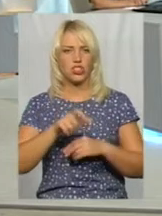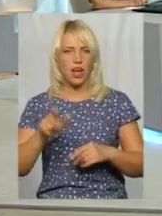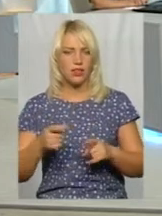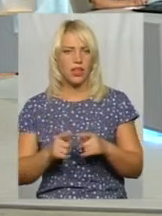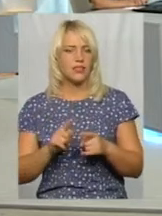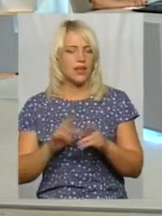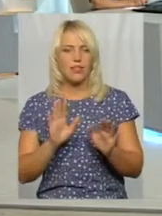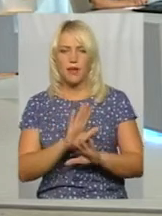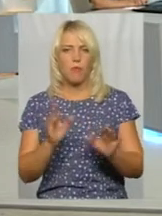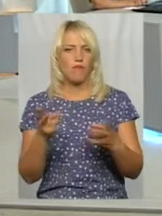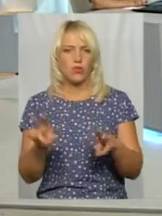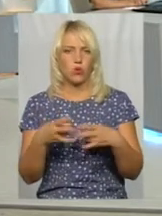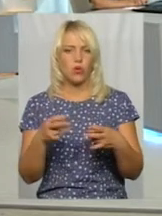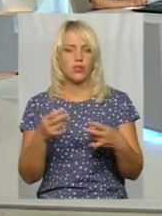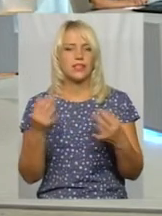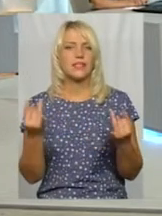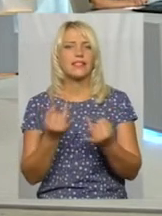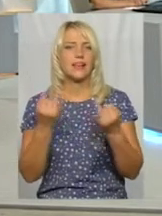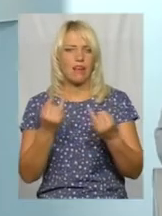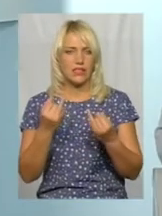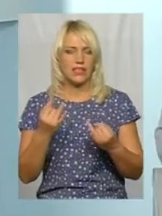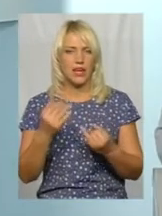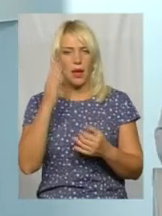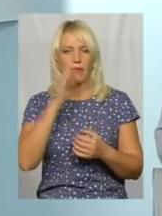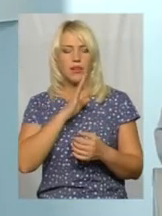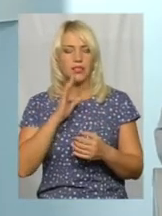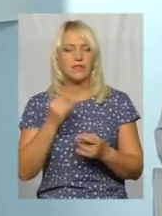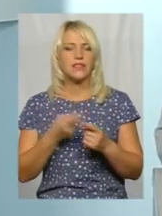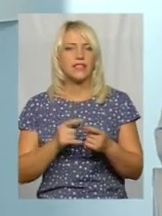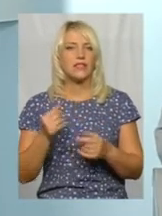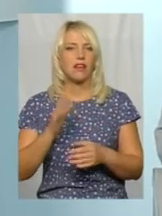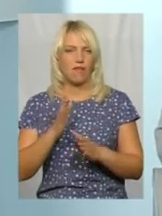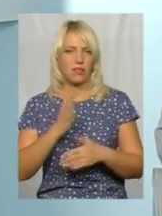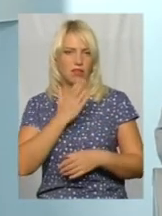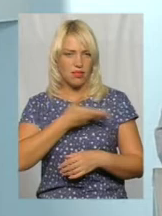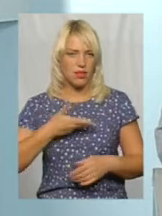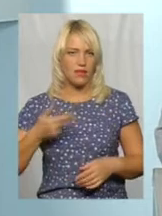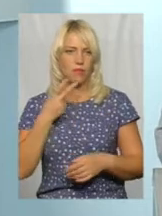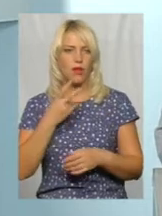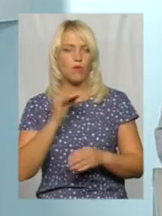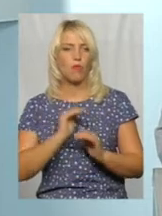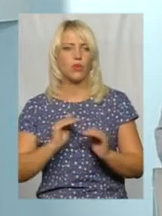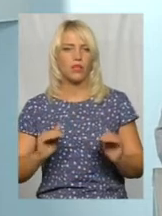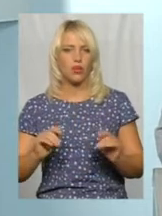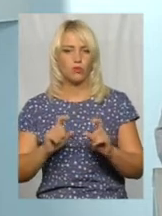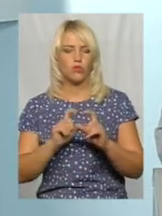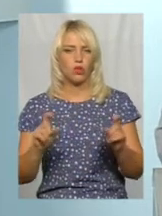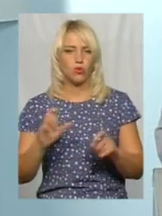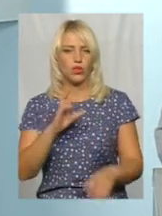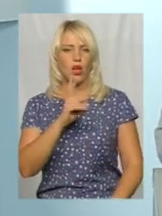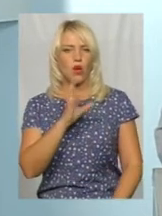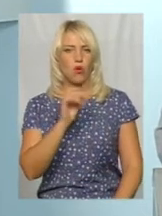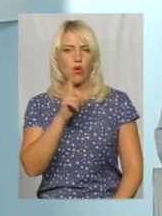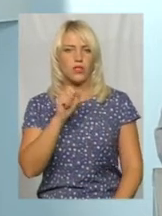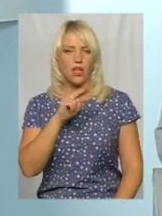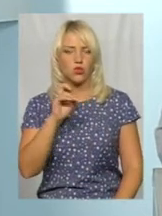цікавити батьків, це має цікавити нас, і ось як ми бачимо по садочку дитячому козачок у Гречанах, все ж таки ми